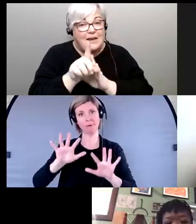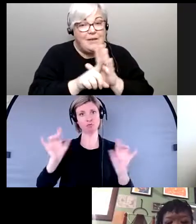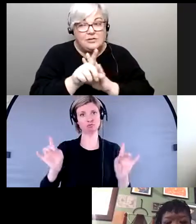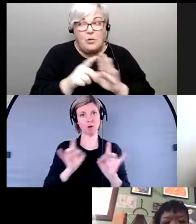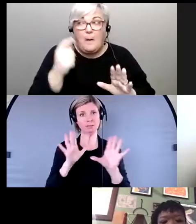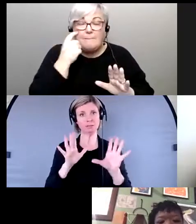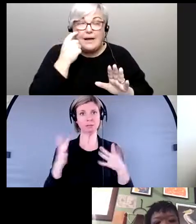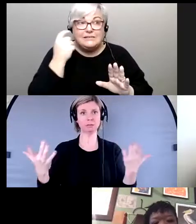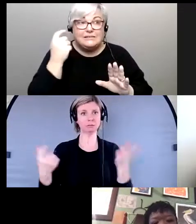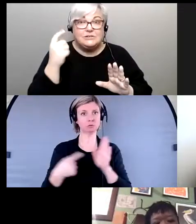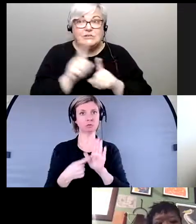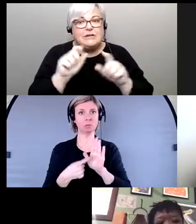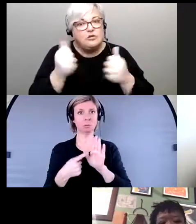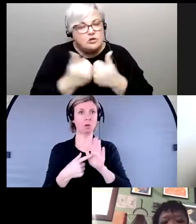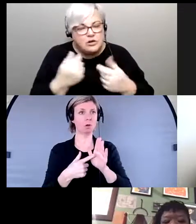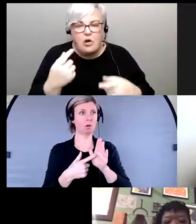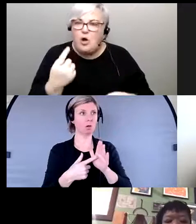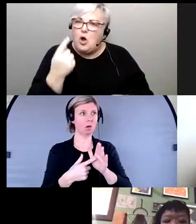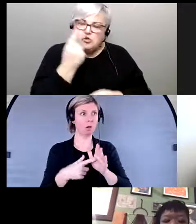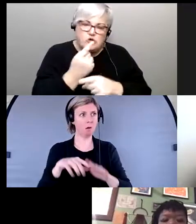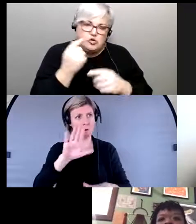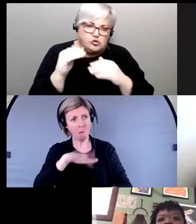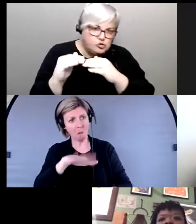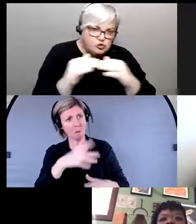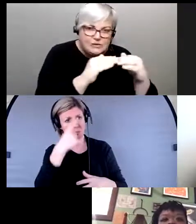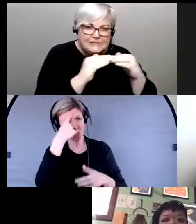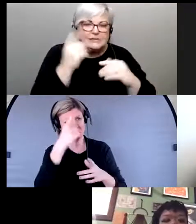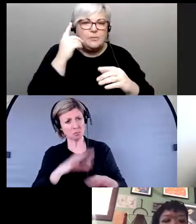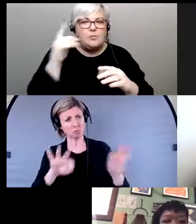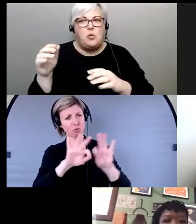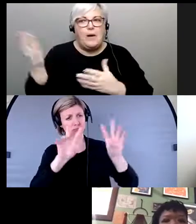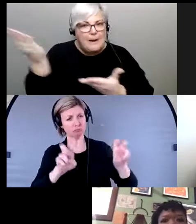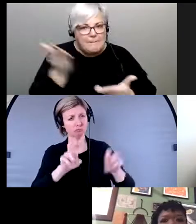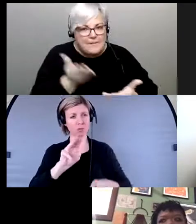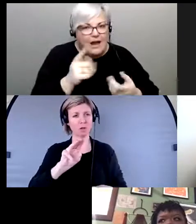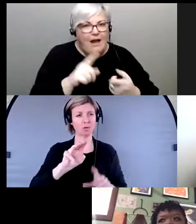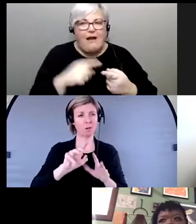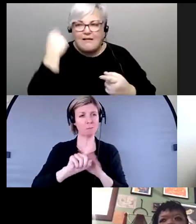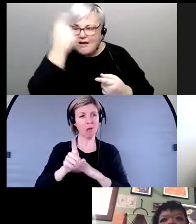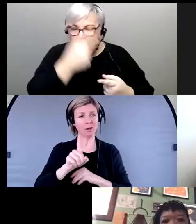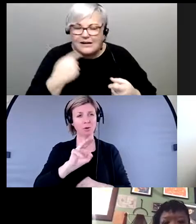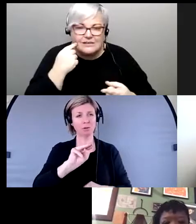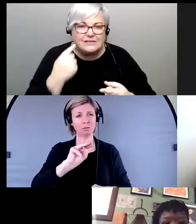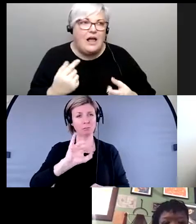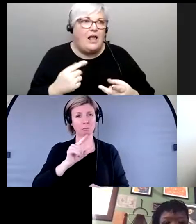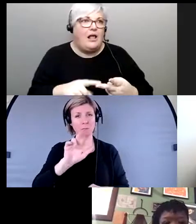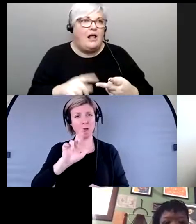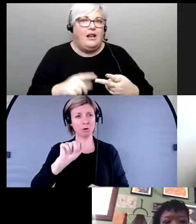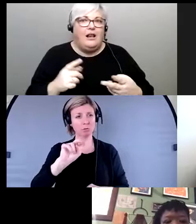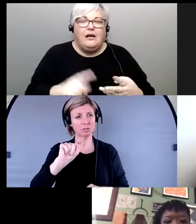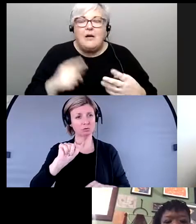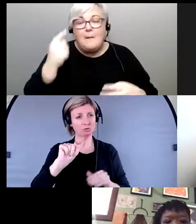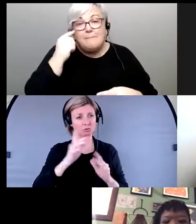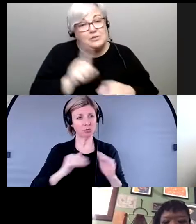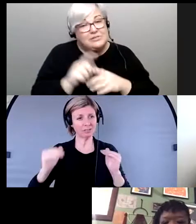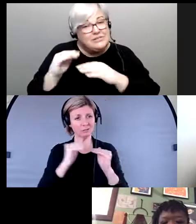d'intégrer différents enjeux la justice pour les migrants la justice raciale on essaie aussi de penser à